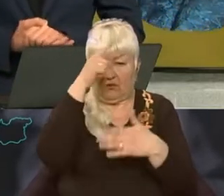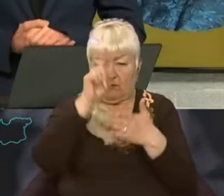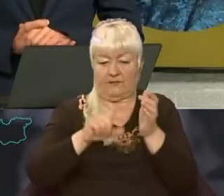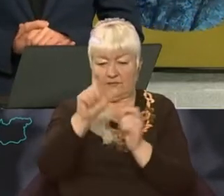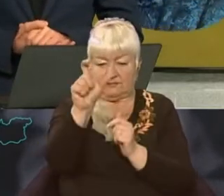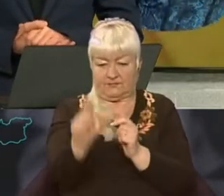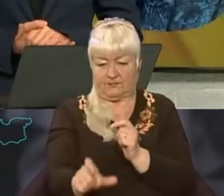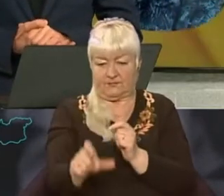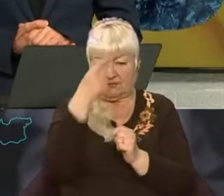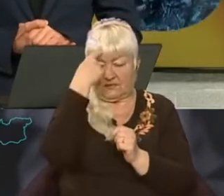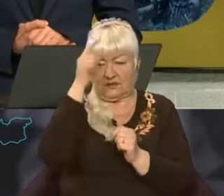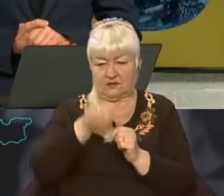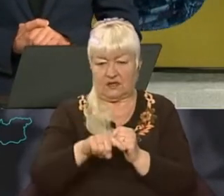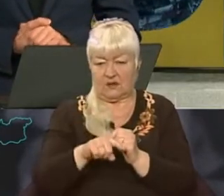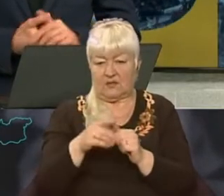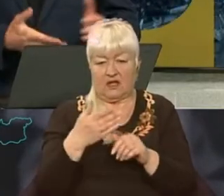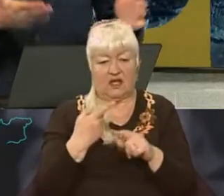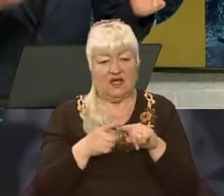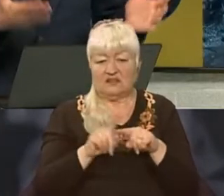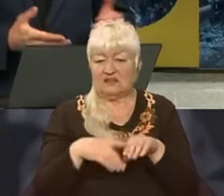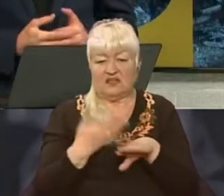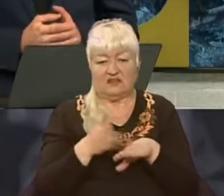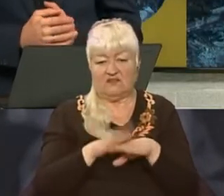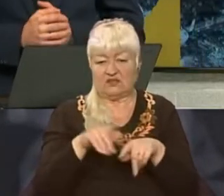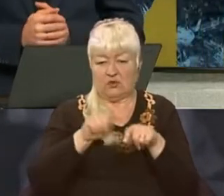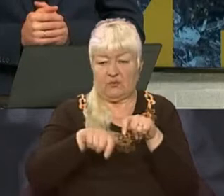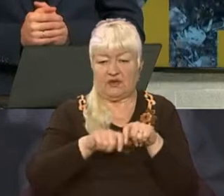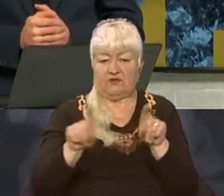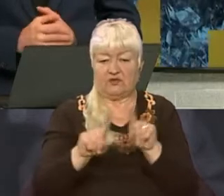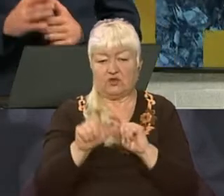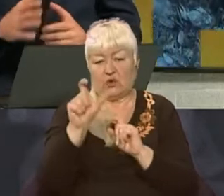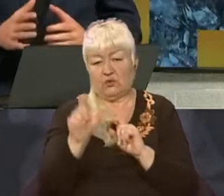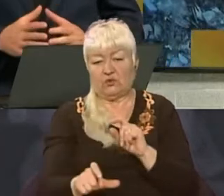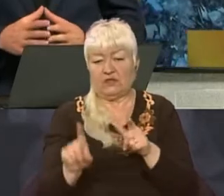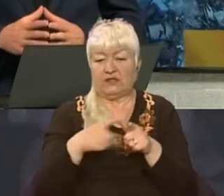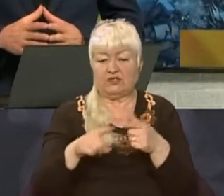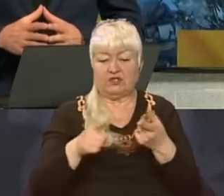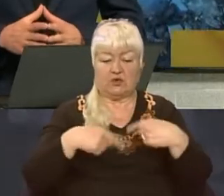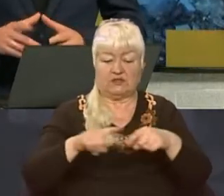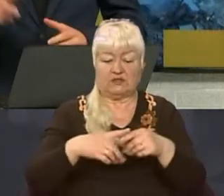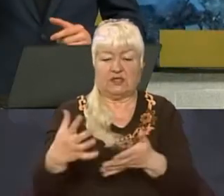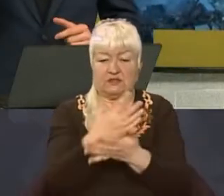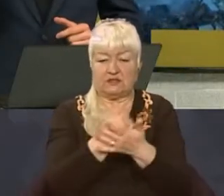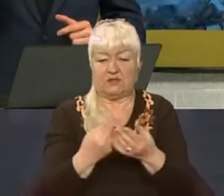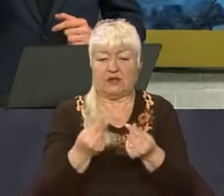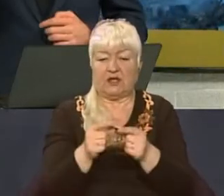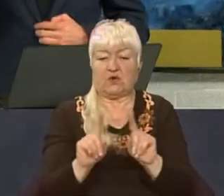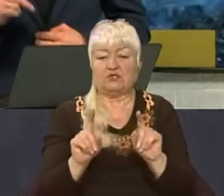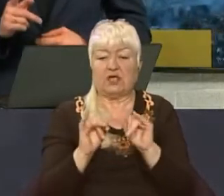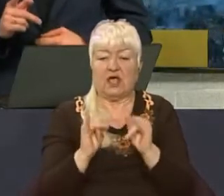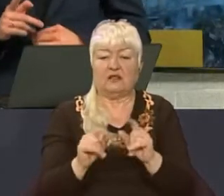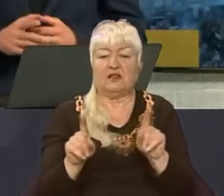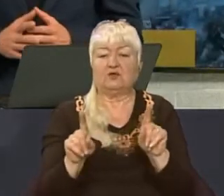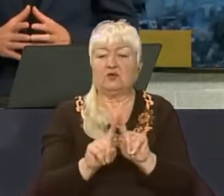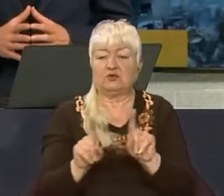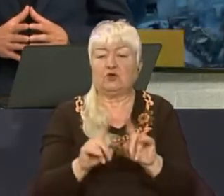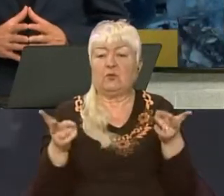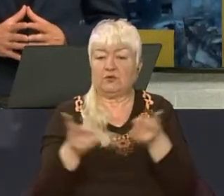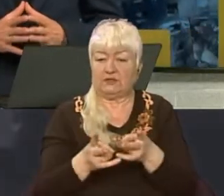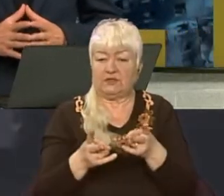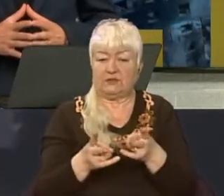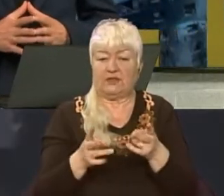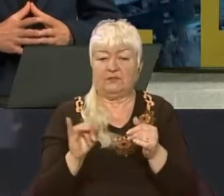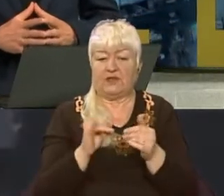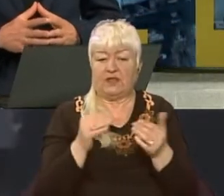що не так складно перевірити, чи дійсно ця людина, або ця організація збирає гроші саме на те, що потрібно. І останнє